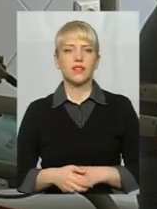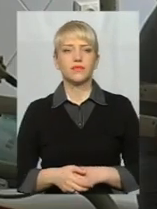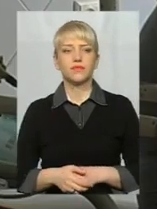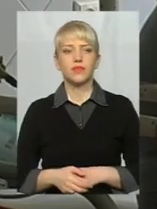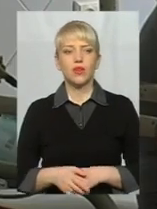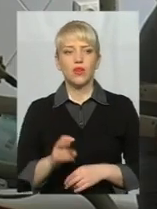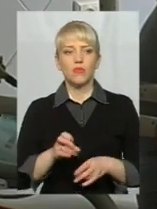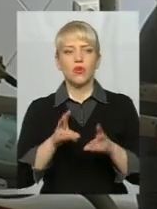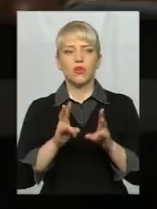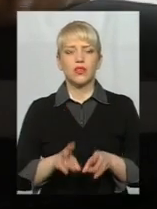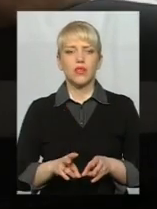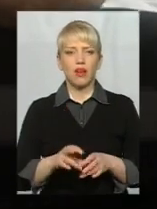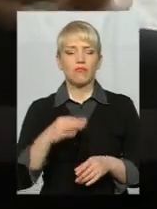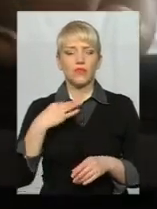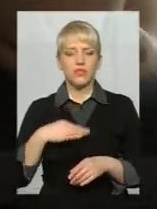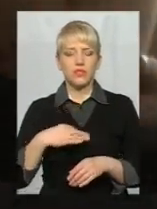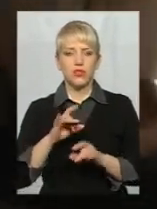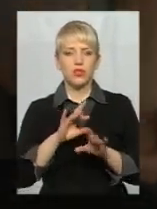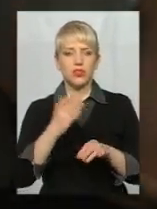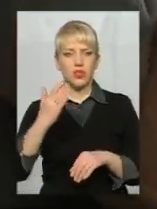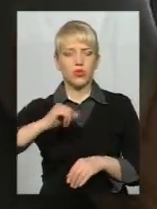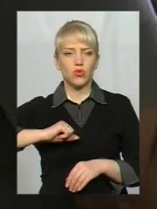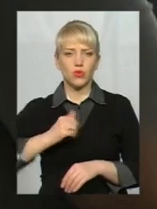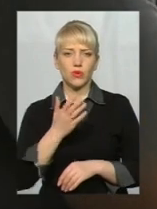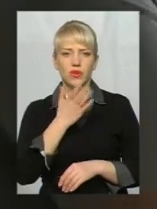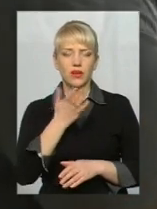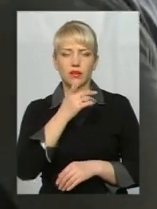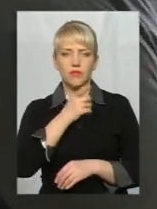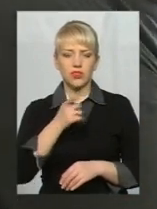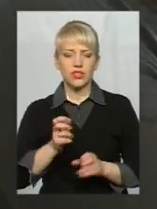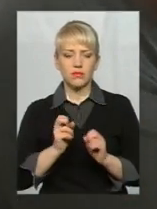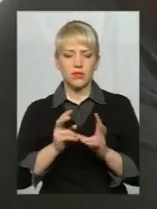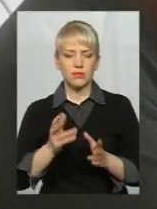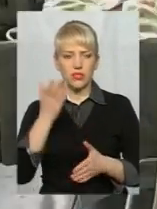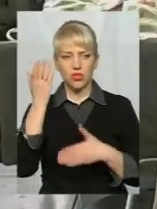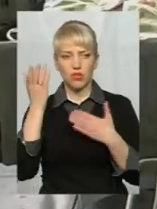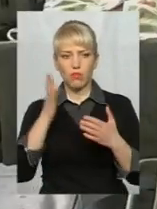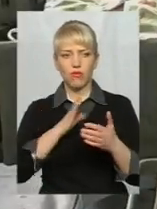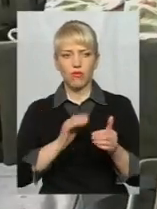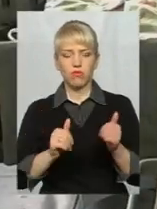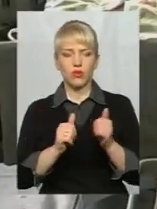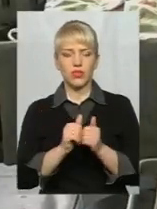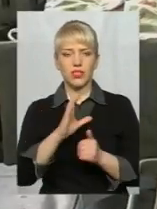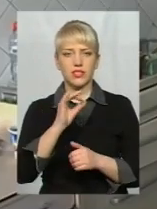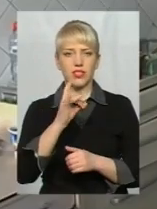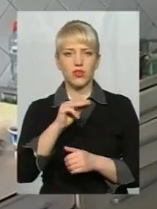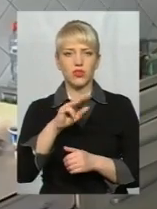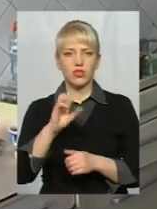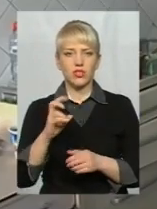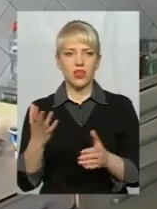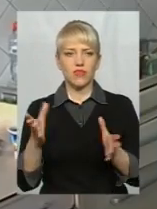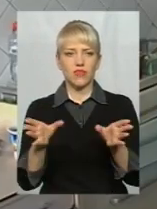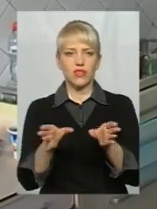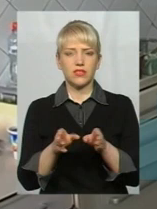Про травму сина матері Радіона розказав його приятель, котрий під час небезпечних розваг був поряд. Сережа, що вмісті з ним,